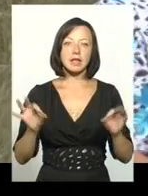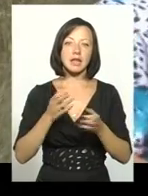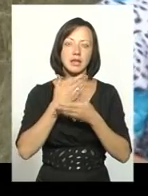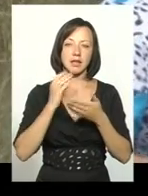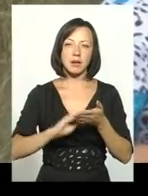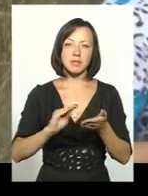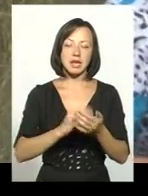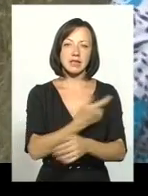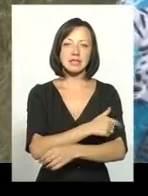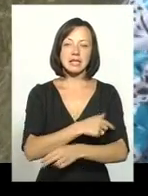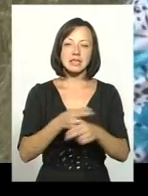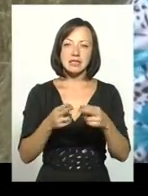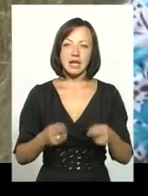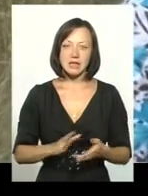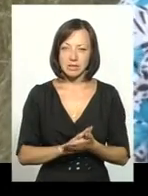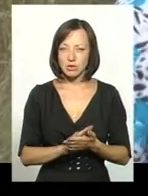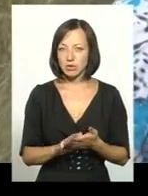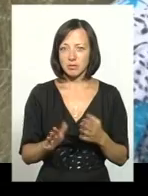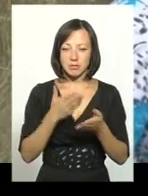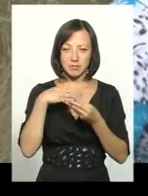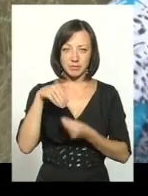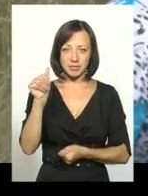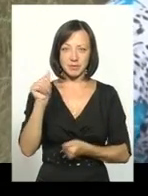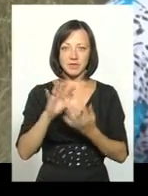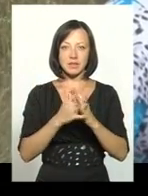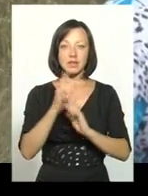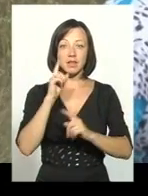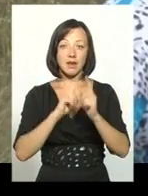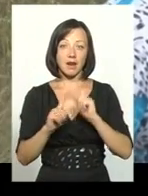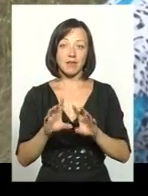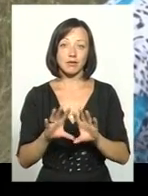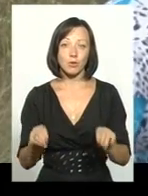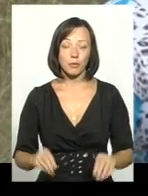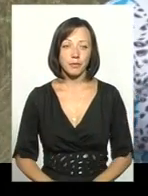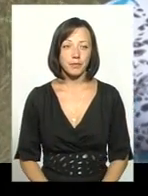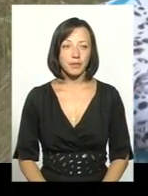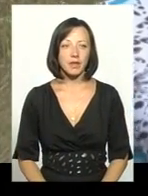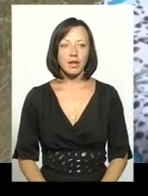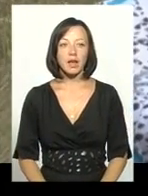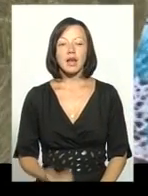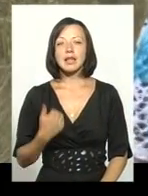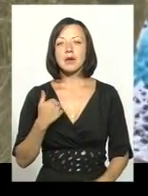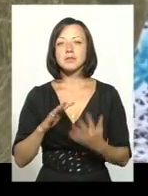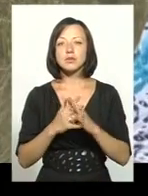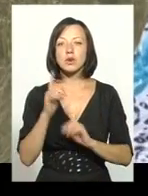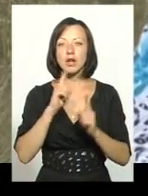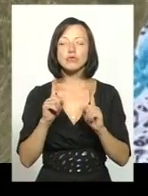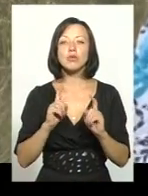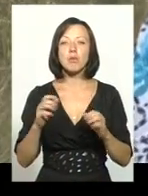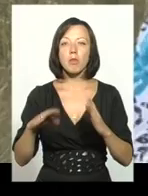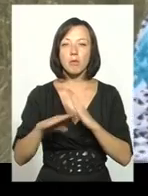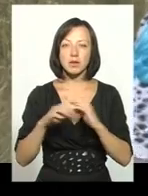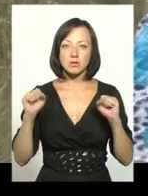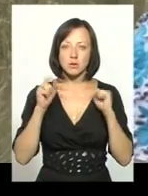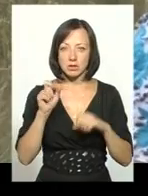Написали в санстанцію, ніде нема, воно розтануло в сільській раді. Нам в сільській раді шо кажуть? Він нам поміг в спортзал.